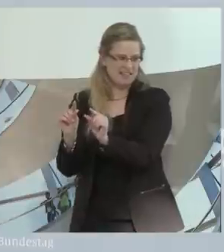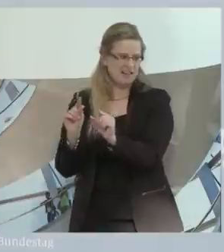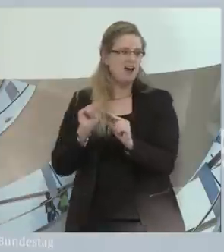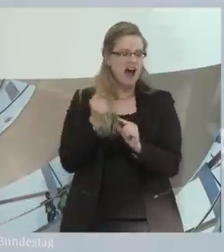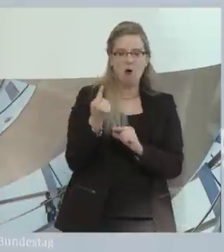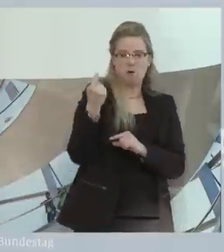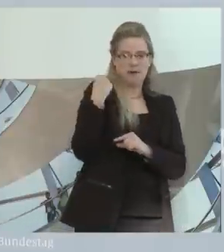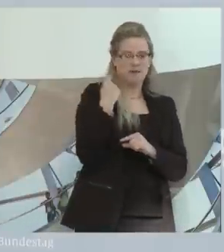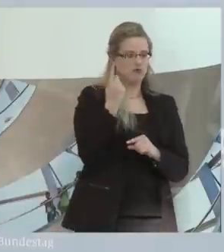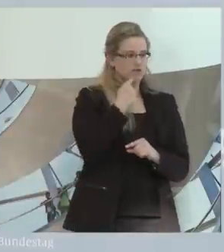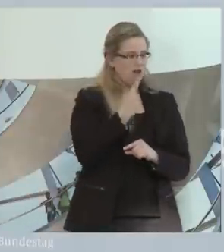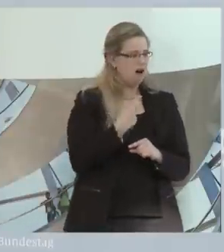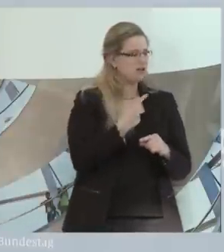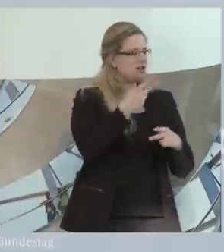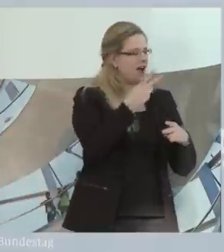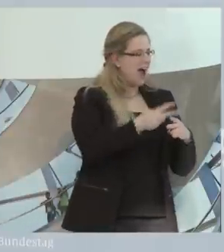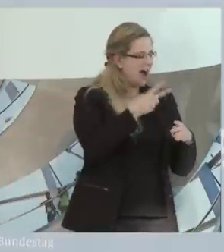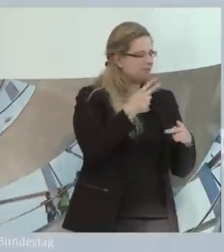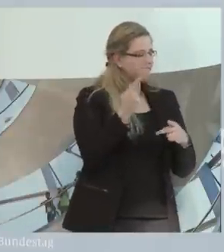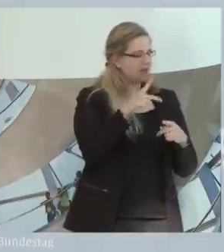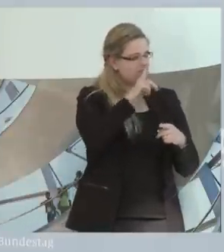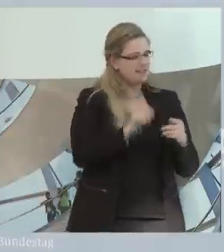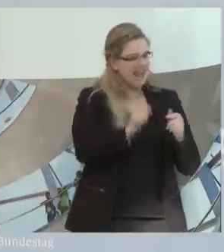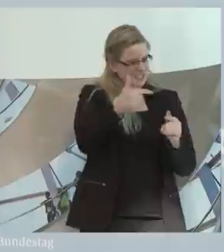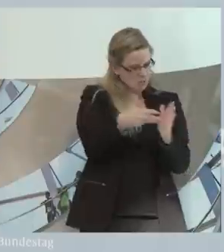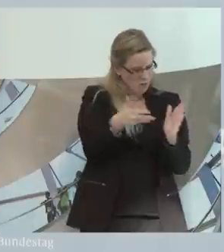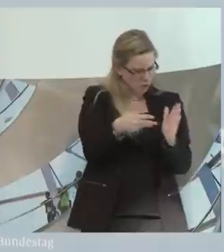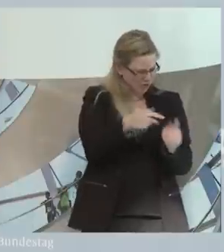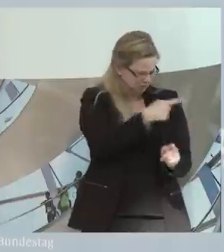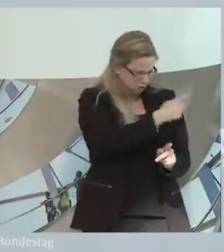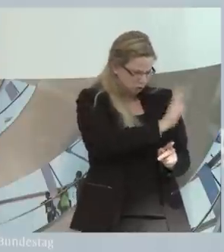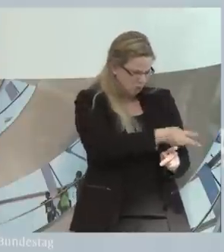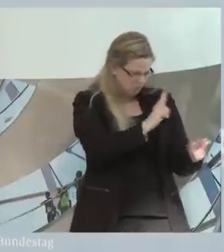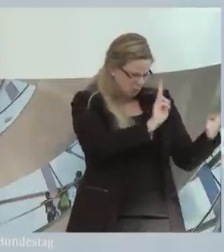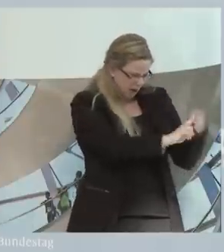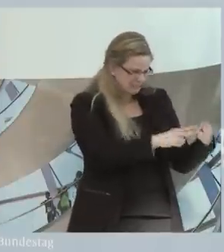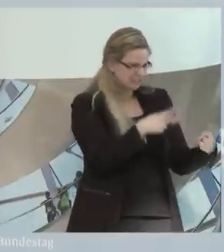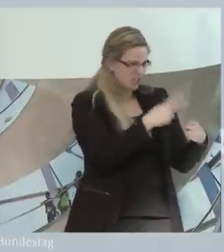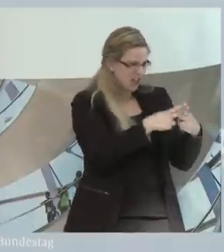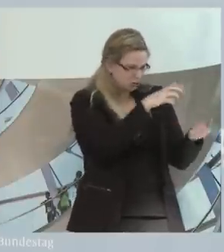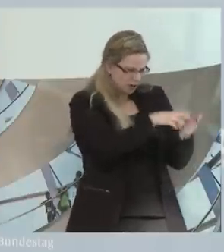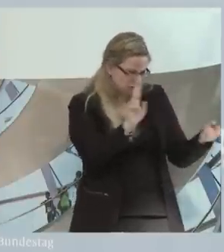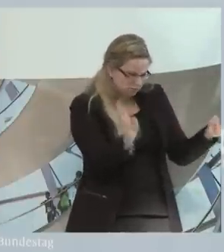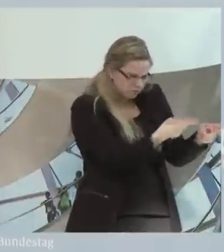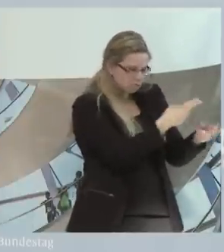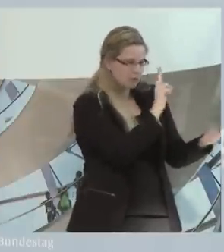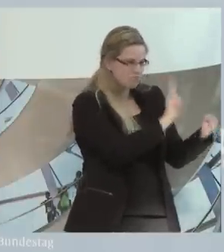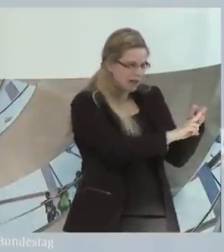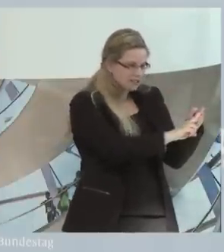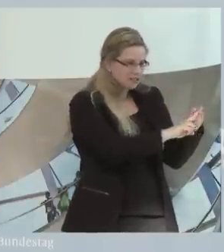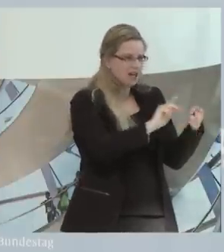festgestellt wird, ob die Werkstatt ein geeigneter Ort zur Eingliederung in das Arbeitsleben ist, sowie der